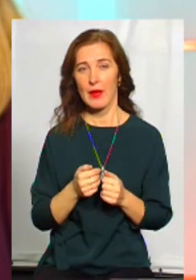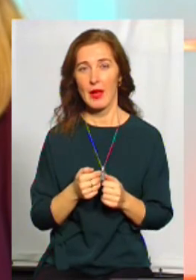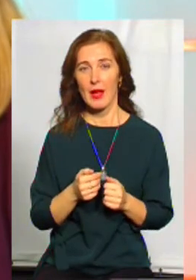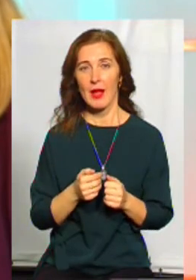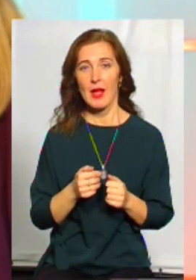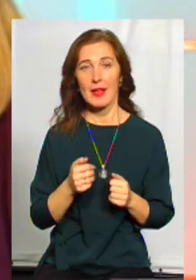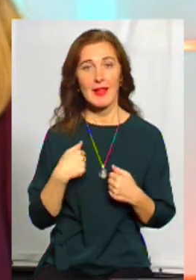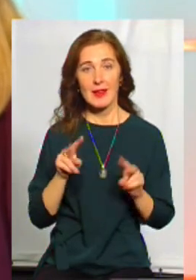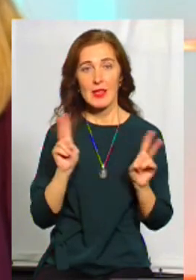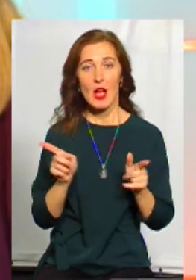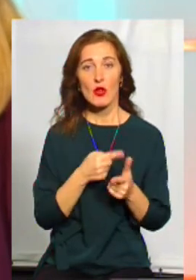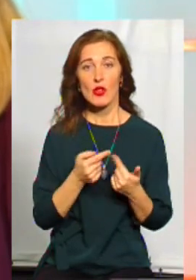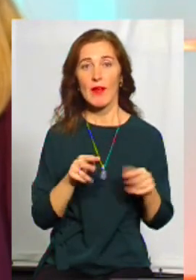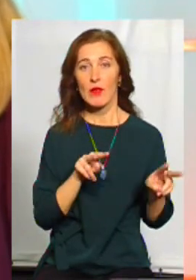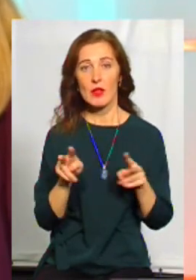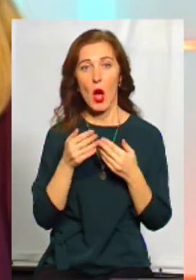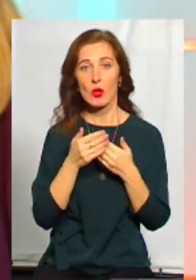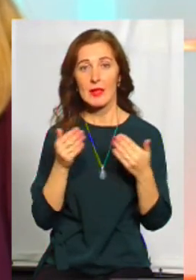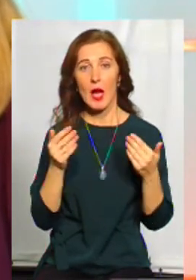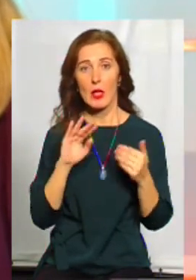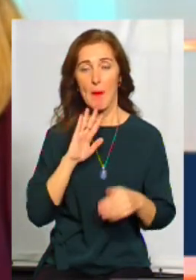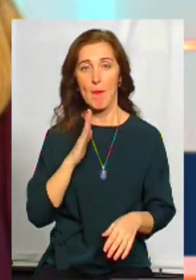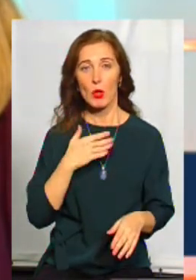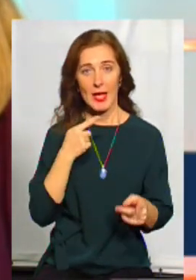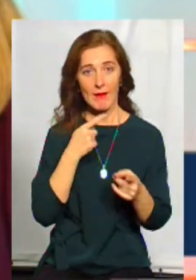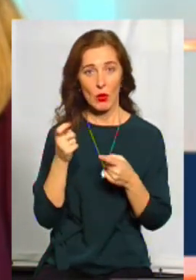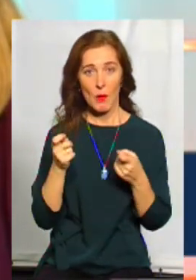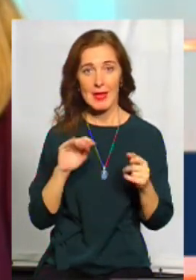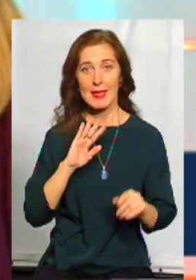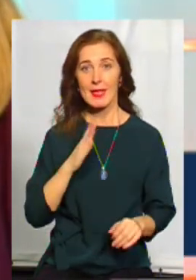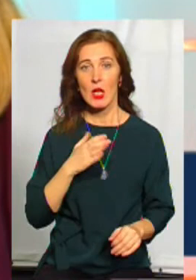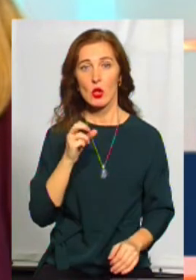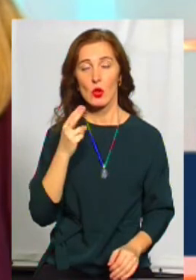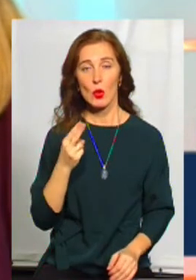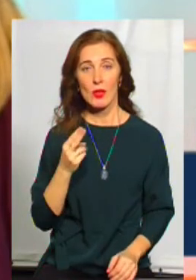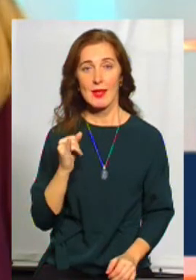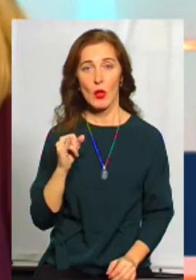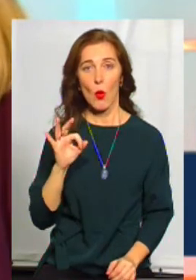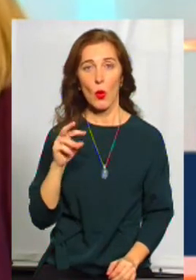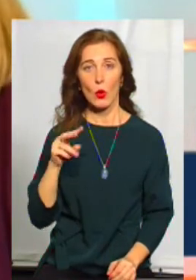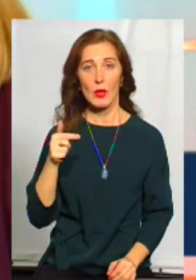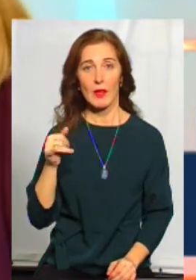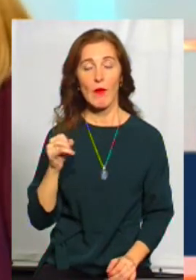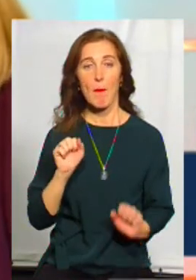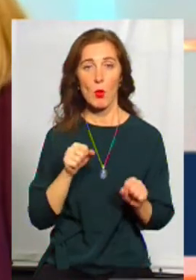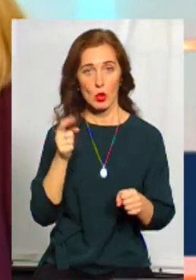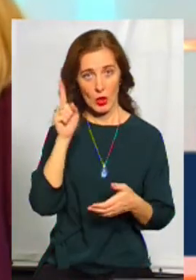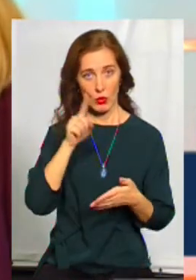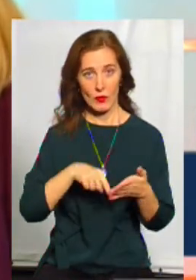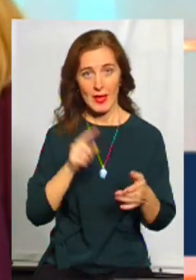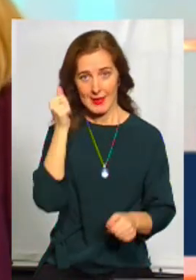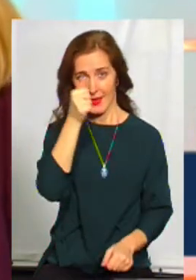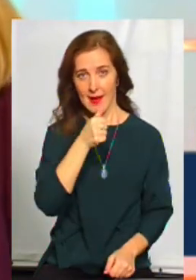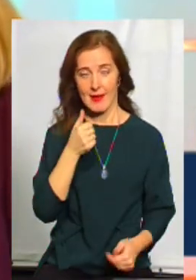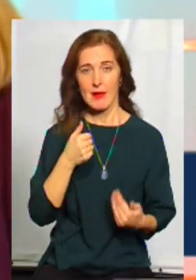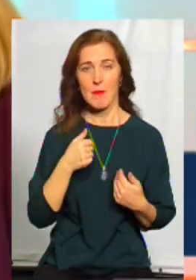відслідковували за останньою інформацією наших соціологів, яких можна довіряти, за рік, нині